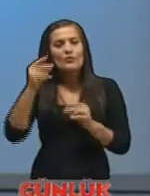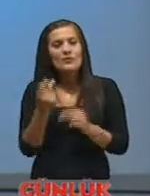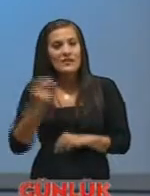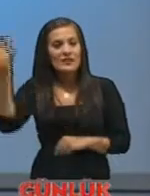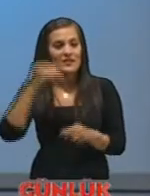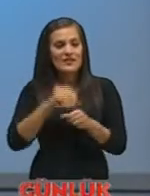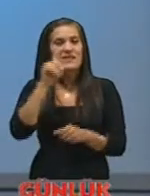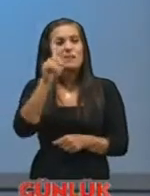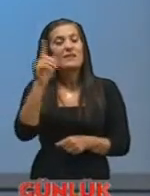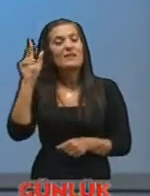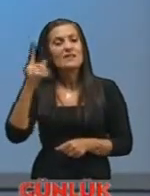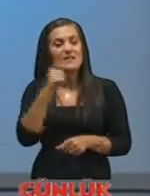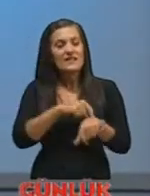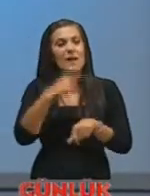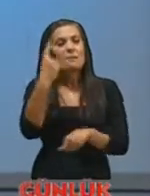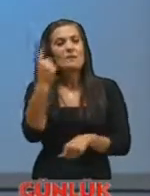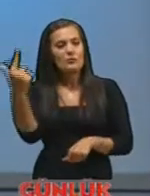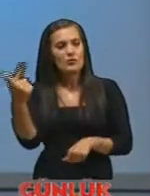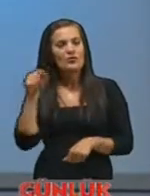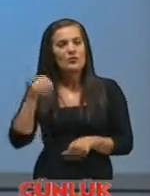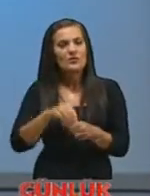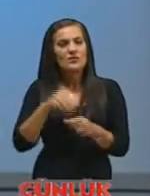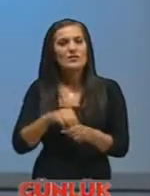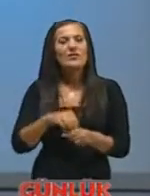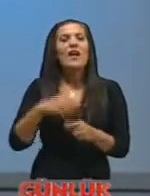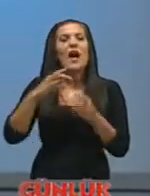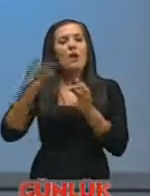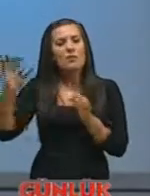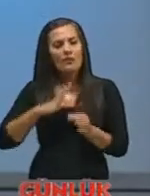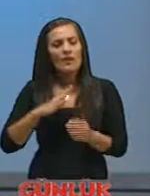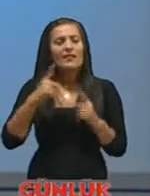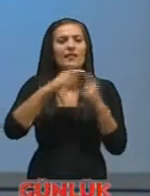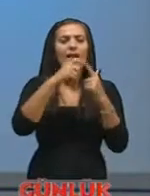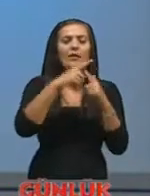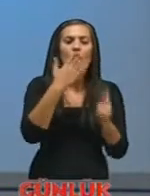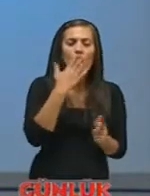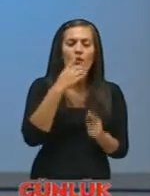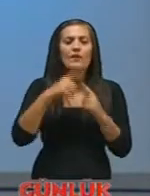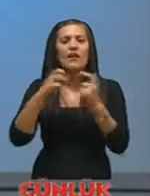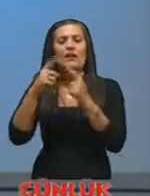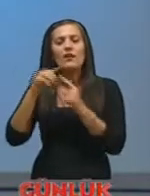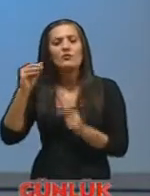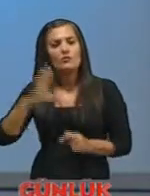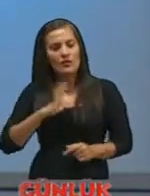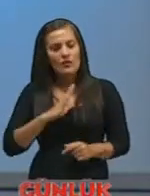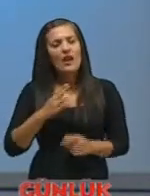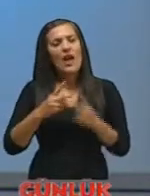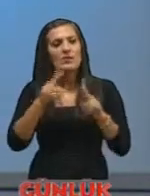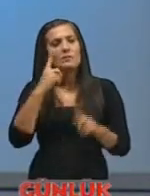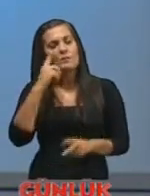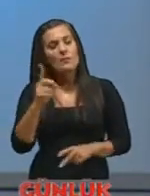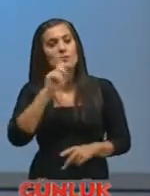kaçanlar için 01.30'da kablo'da da varız TRT Okul TRT Çocuk'ta da varız açıp bir bakın